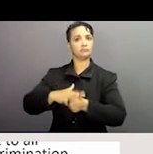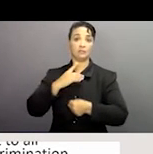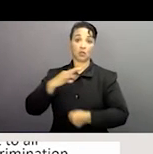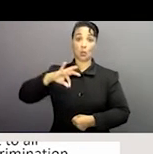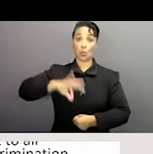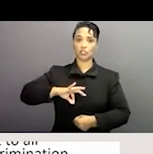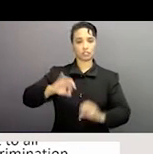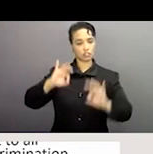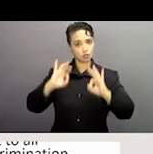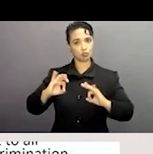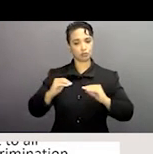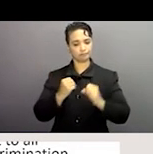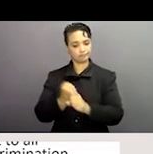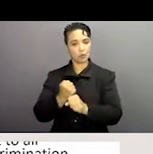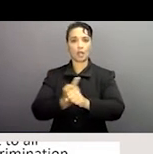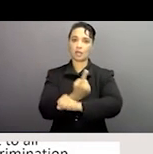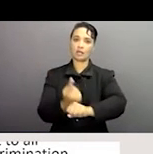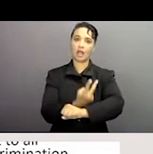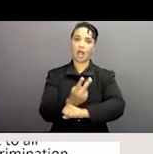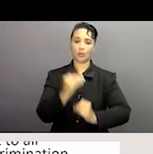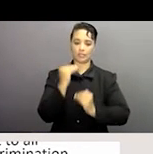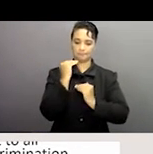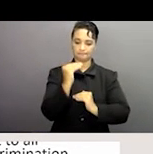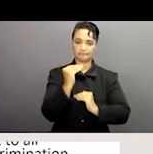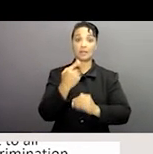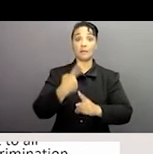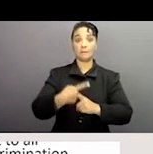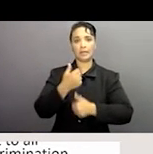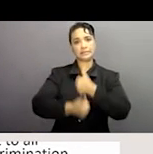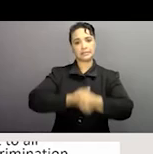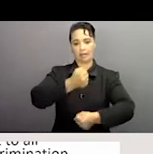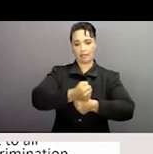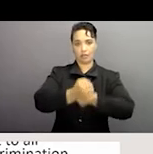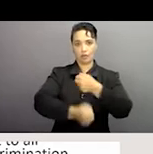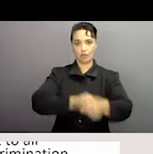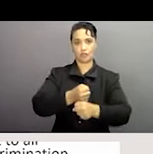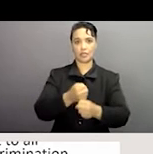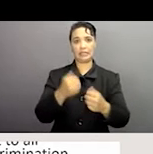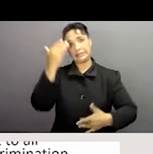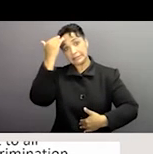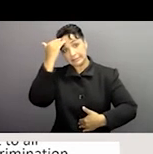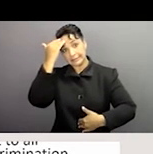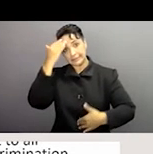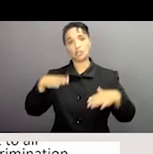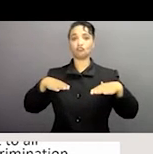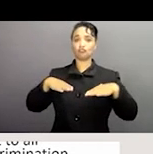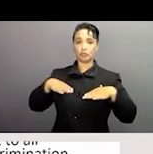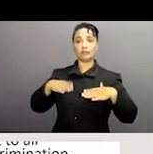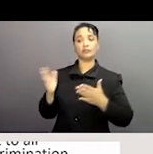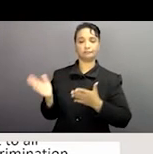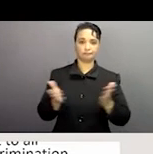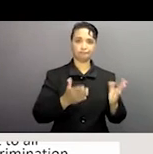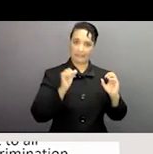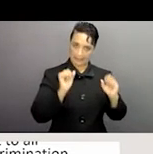des salaires égalitables aussi bien que des heures aussi raisonnables aussi bien que des comptes de normalité pour nommer